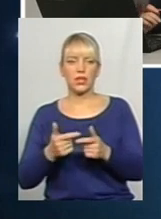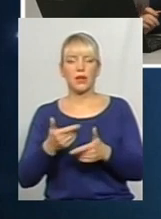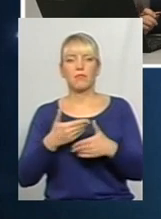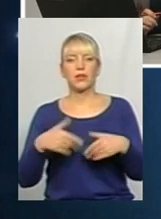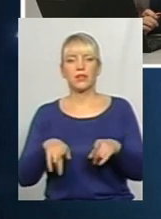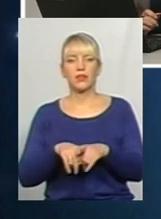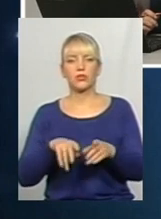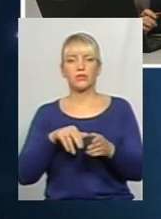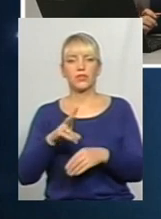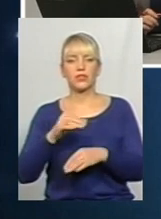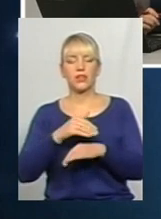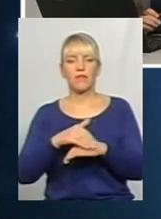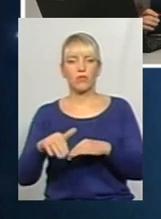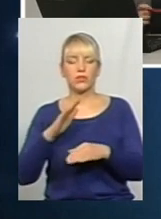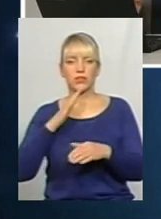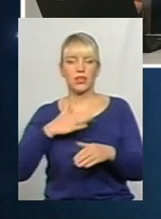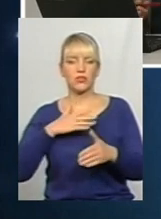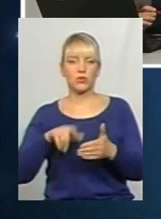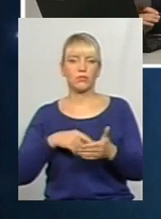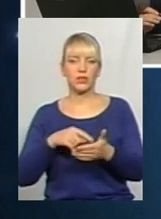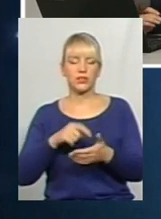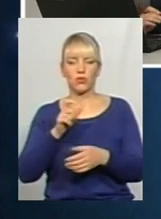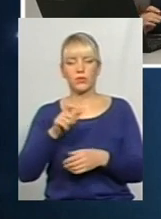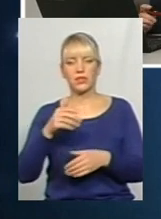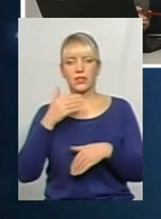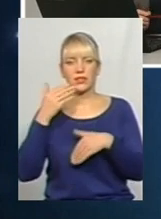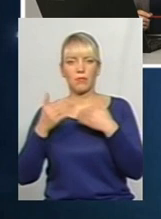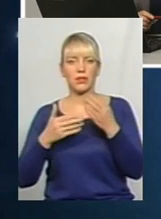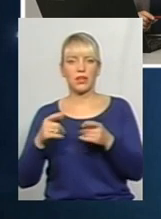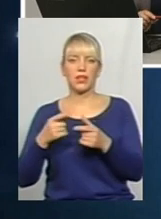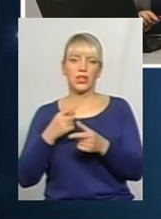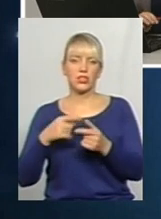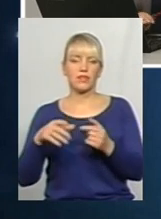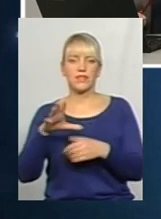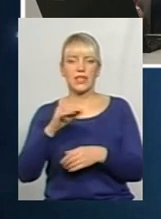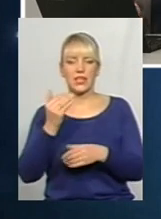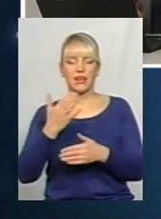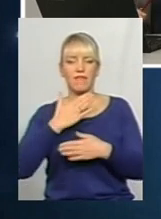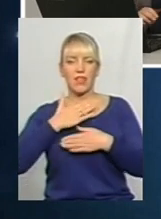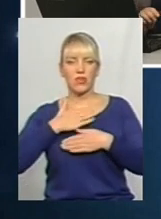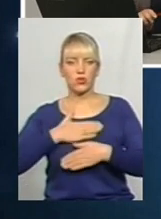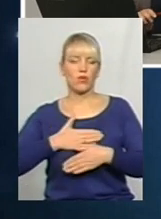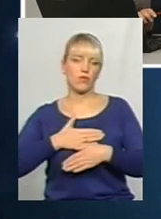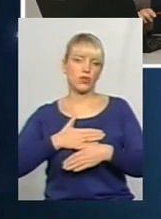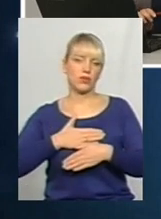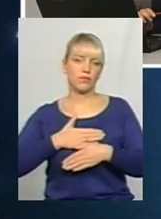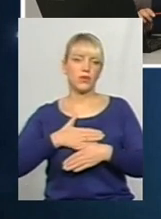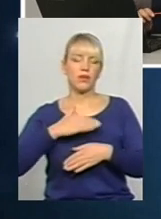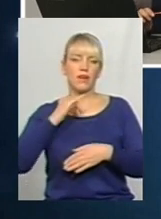також вийшли на вулиці нашого міста і містян запитали, чи все їх влаштовує в нашій